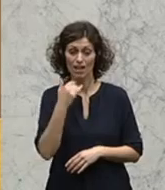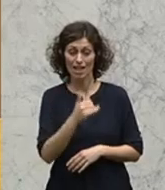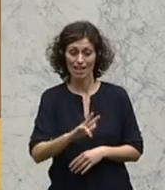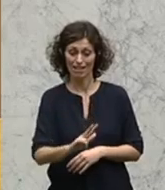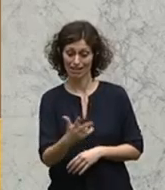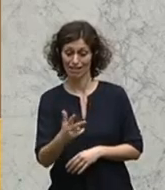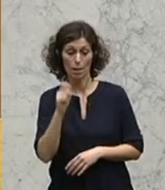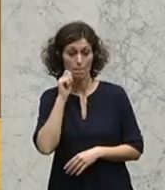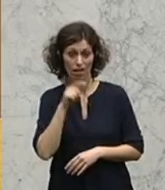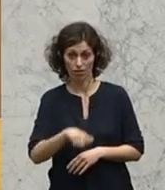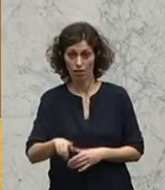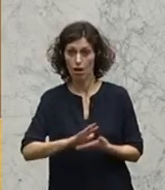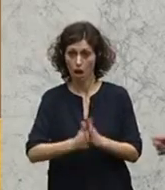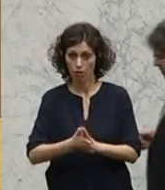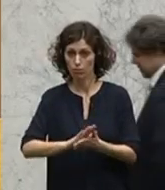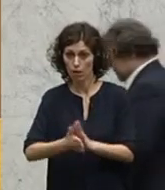dritte Mädchen,